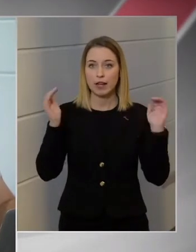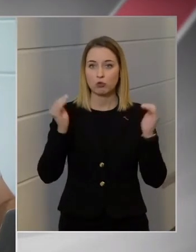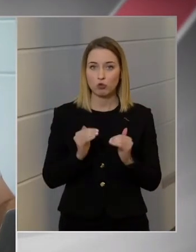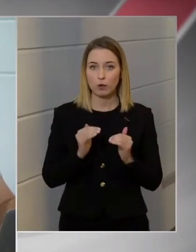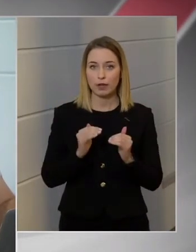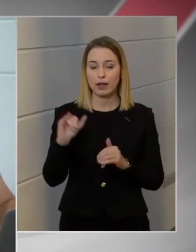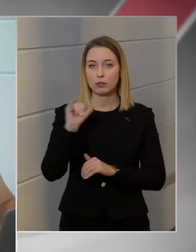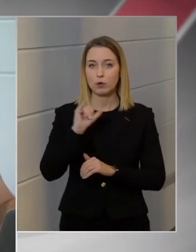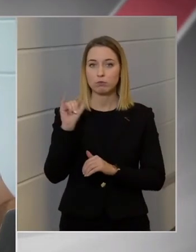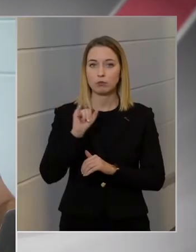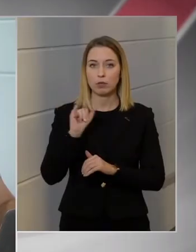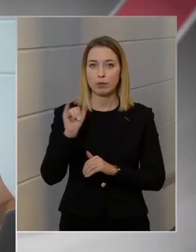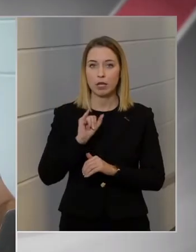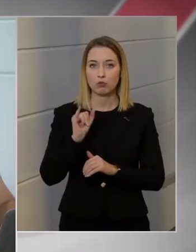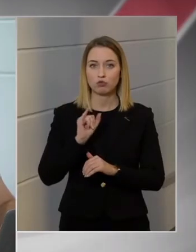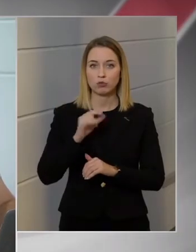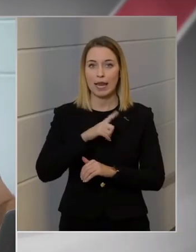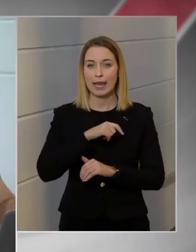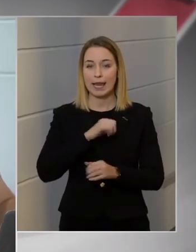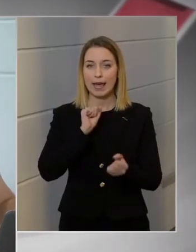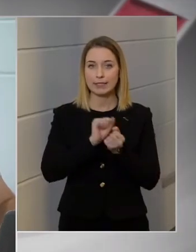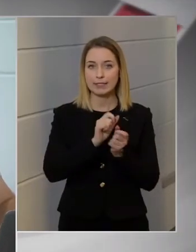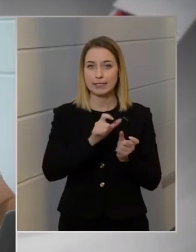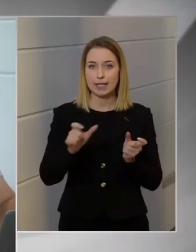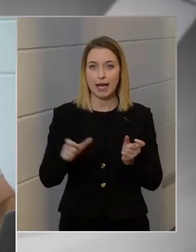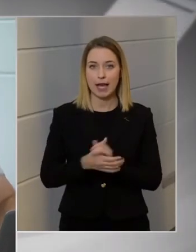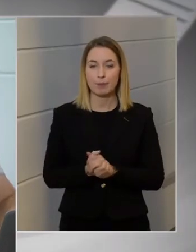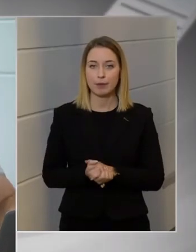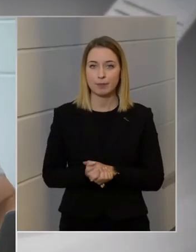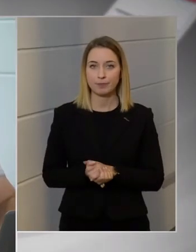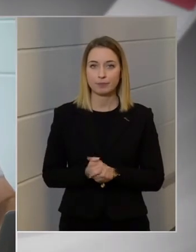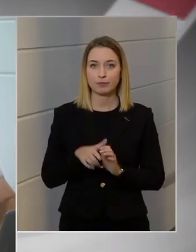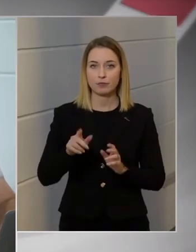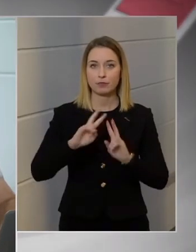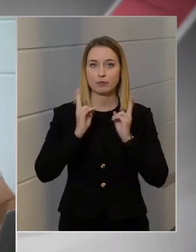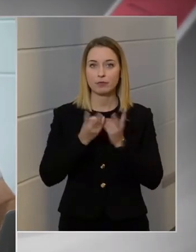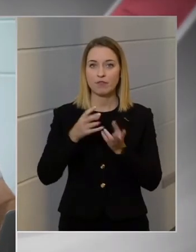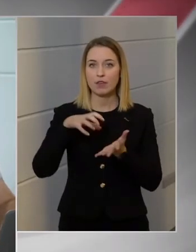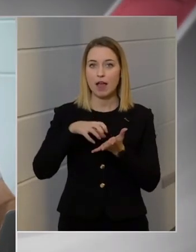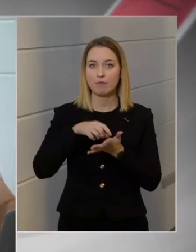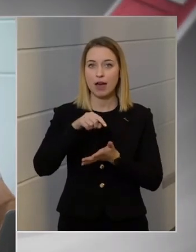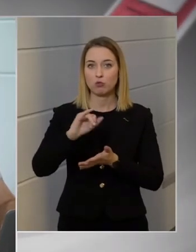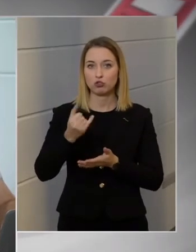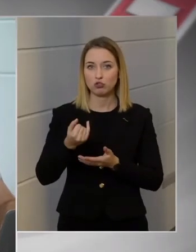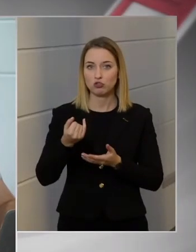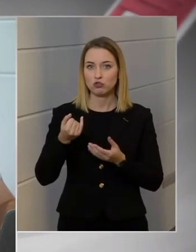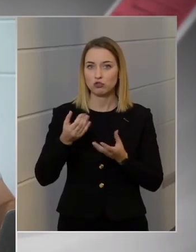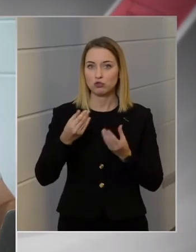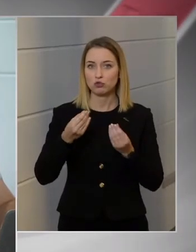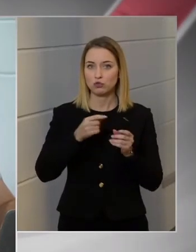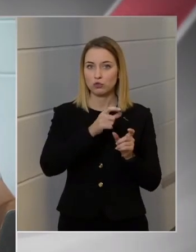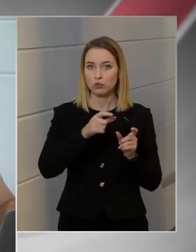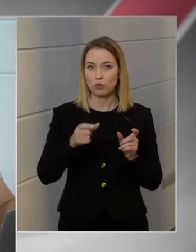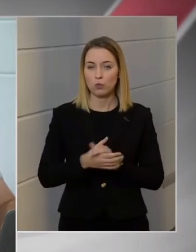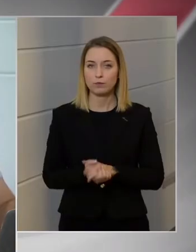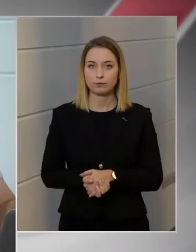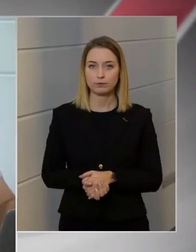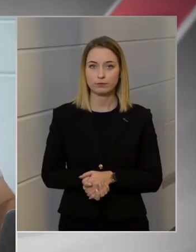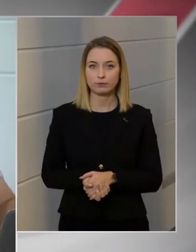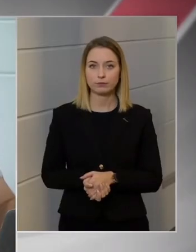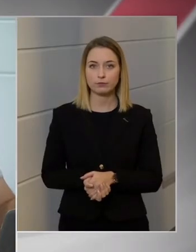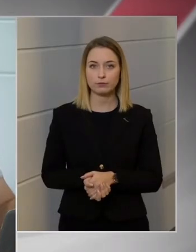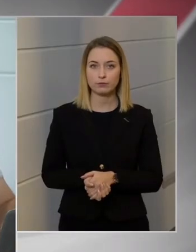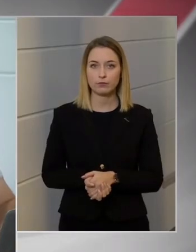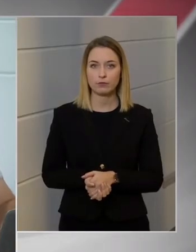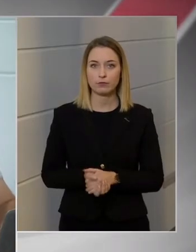a Budapest lélekszáma, ami azért mondjuk egy világváros esetén is egy jelentős tétel. Ő a